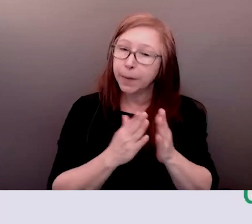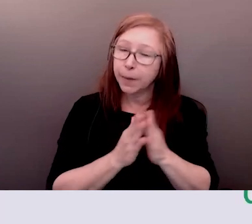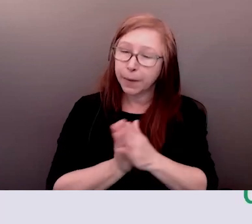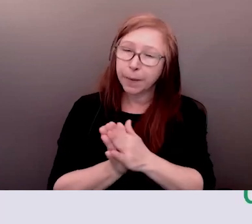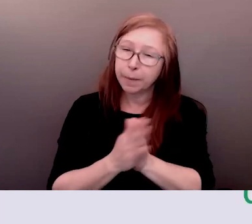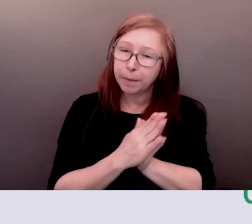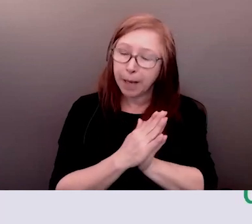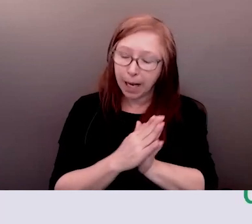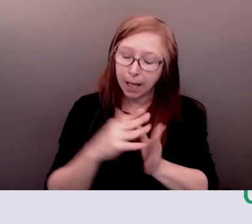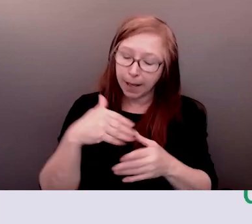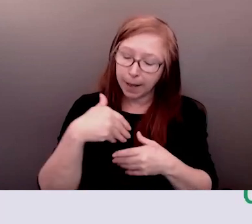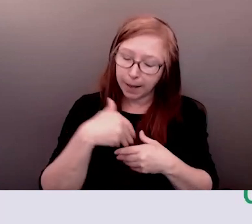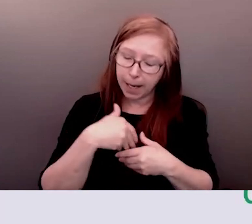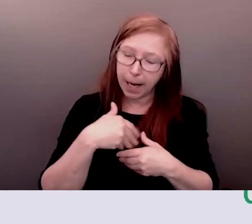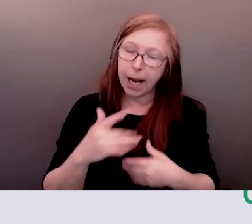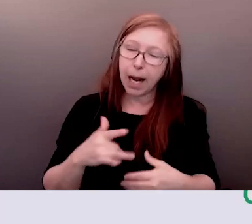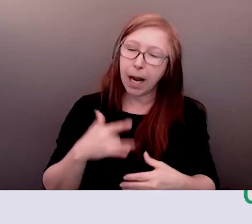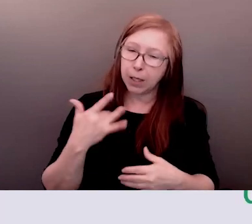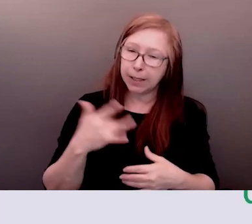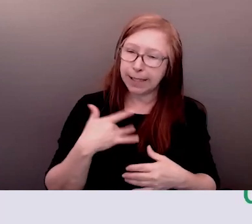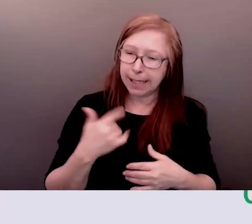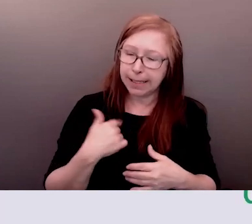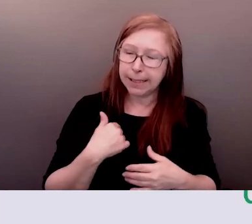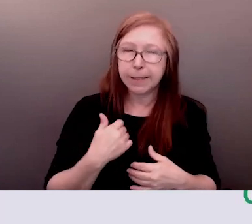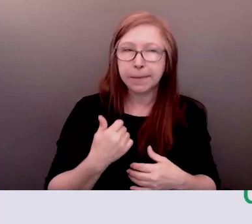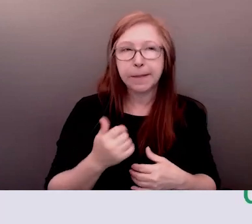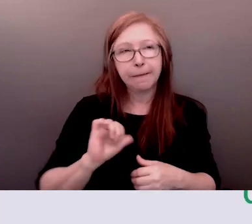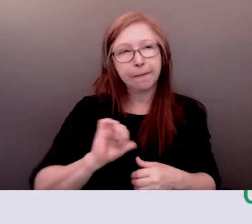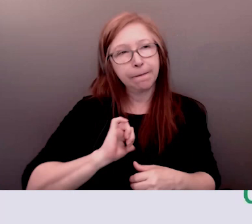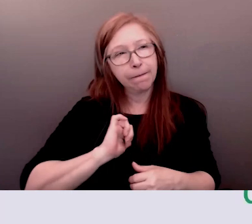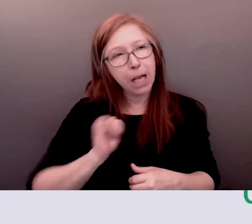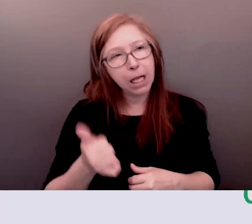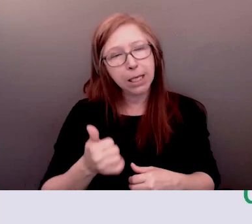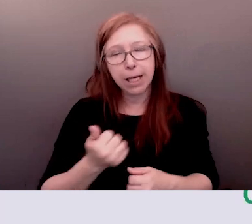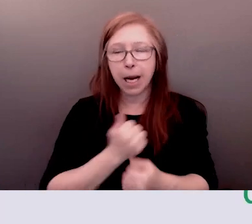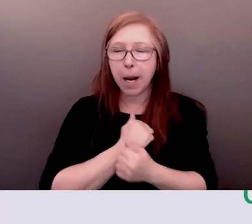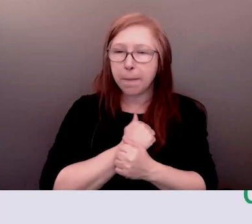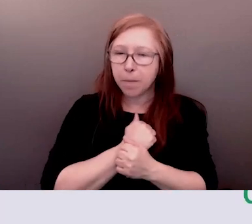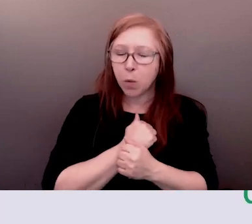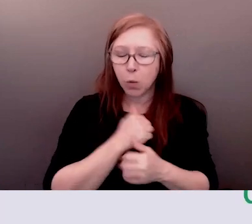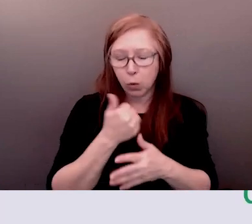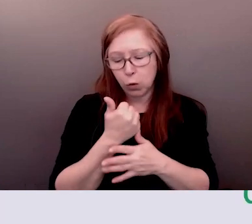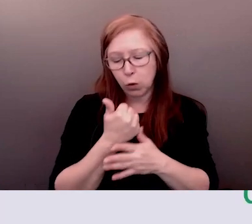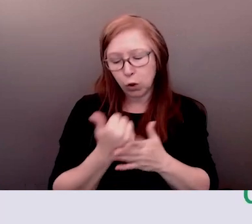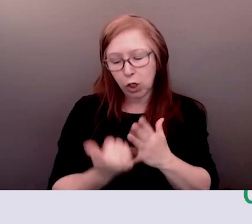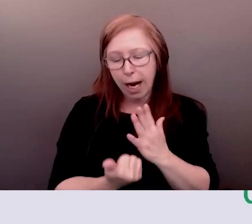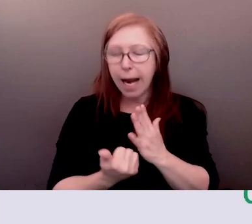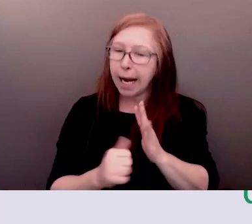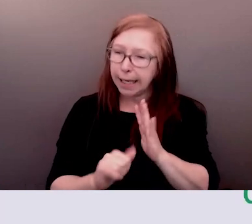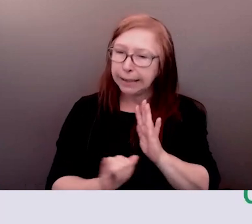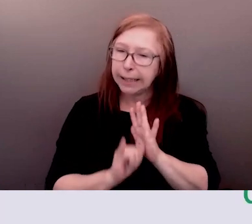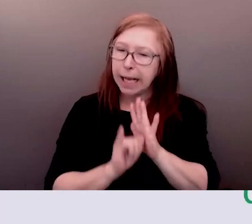à cacher ces parties de votre identité et ce n'est pas une chose dont vous devriez être fier